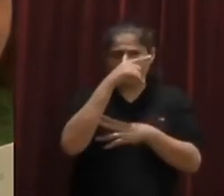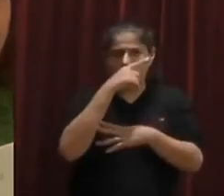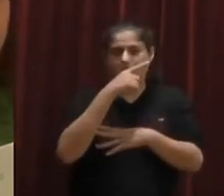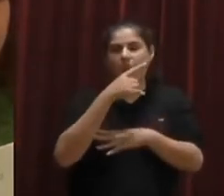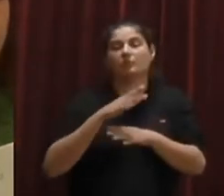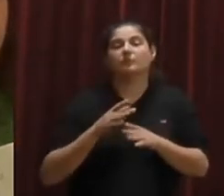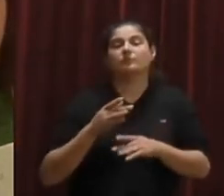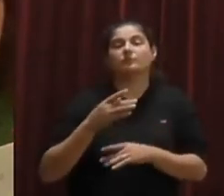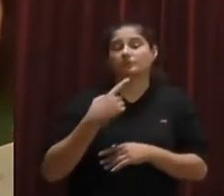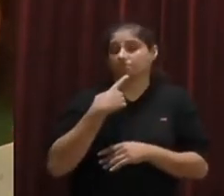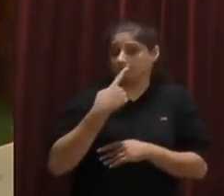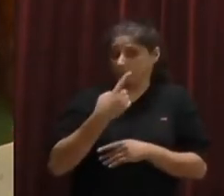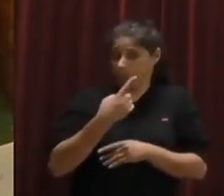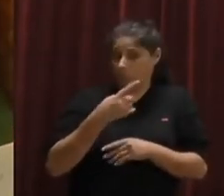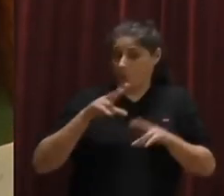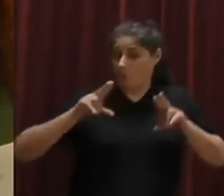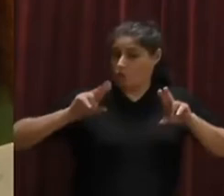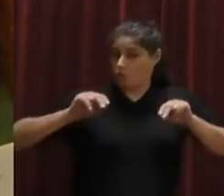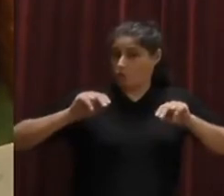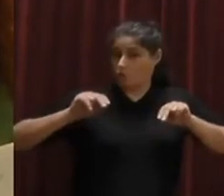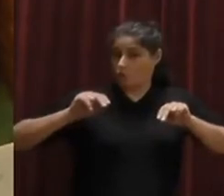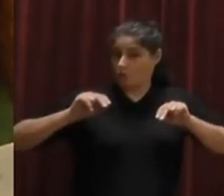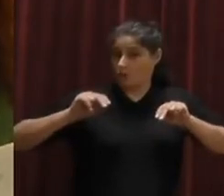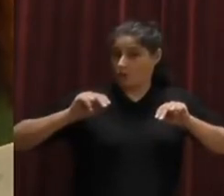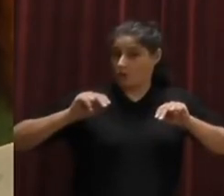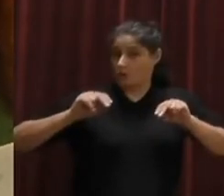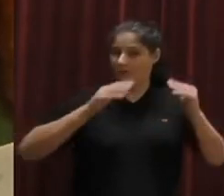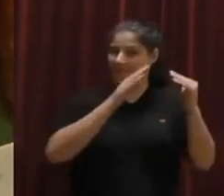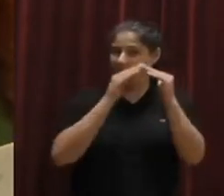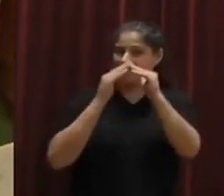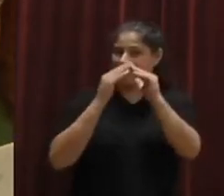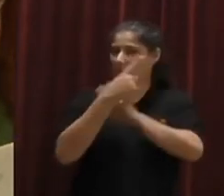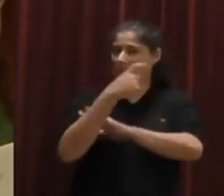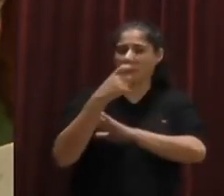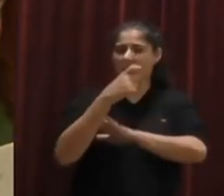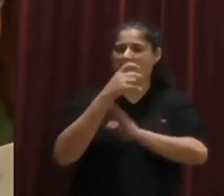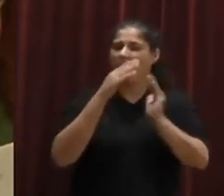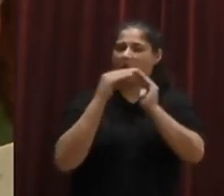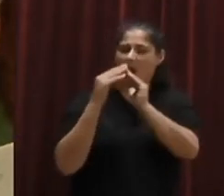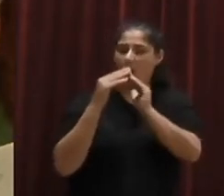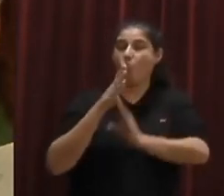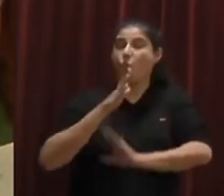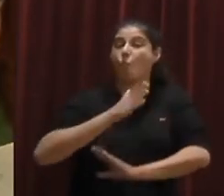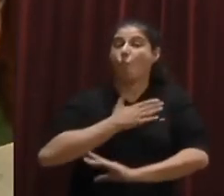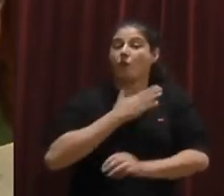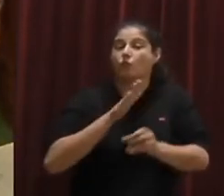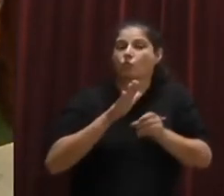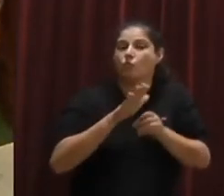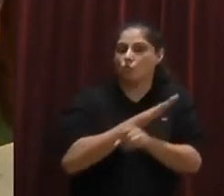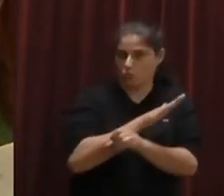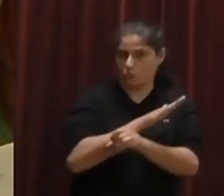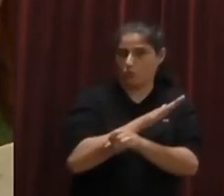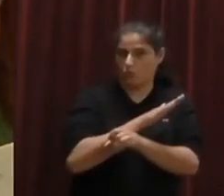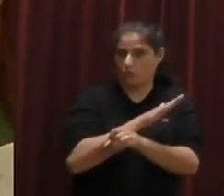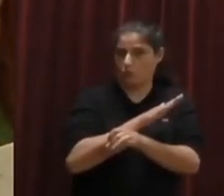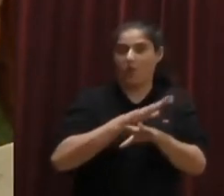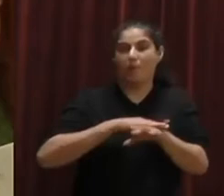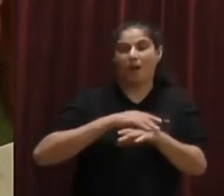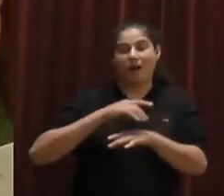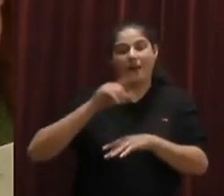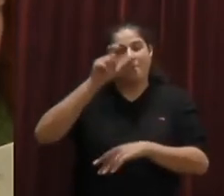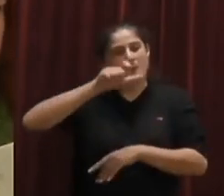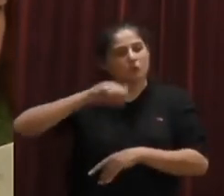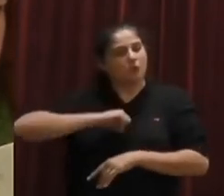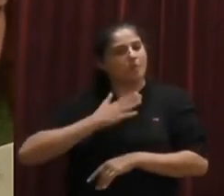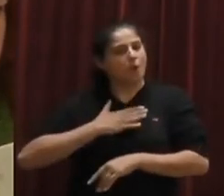però sí que anan fent difusió. Dir-li dijous hi ha mesa de l'habitatge que permetrà abordar precisament la cessió de